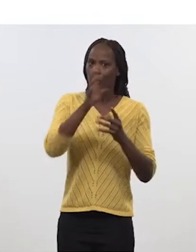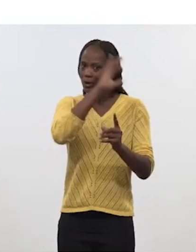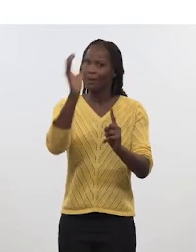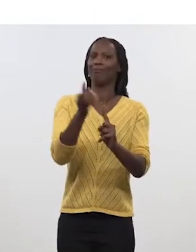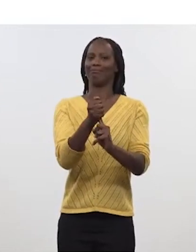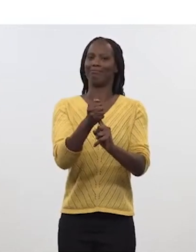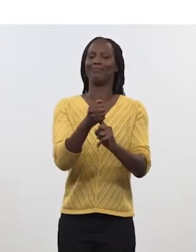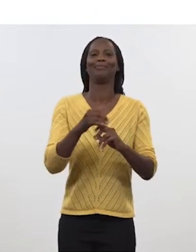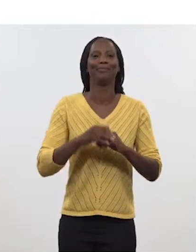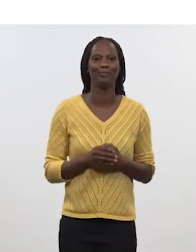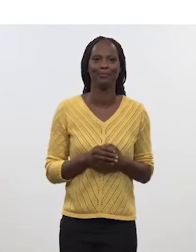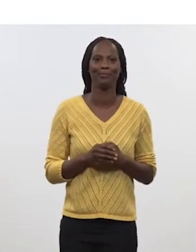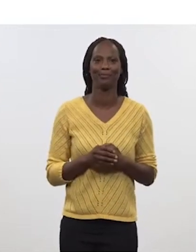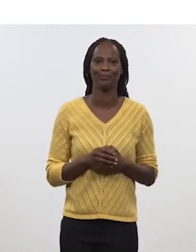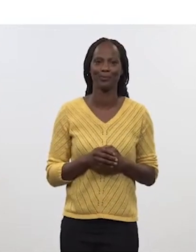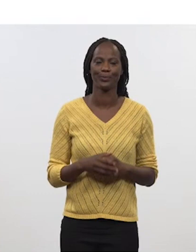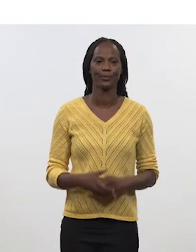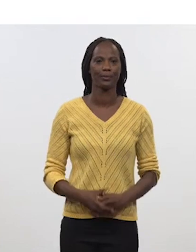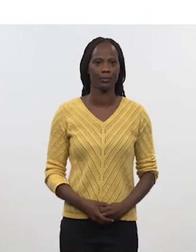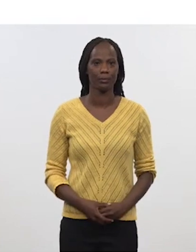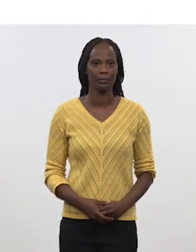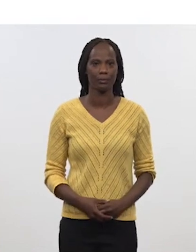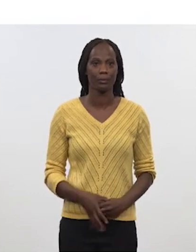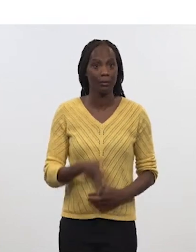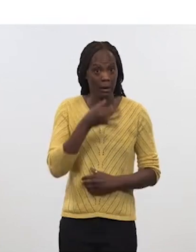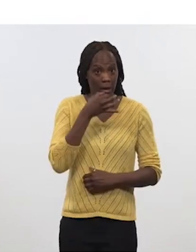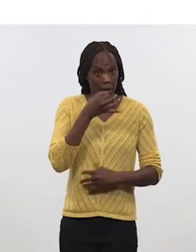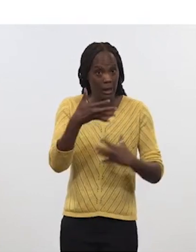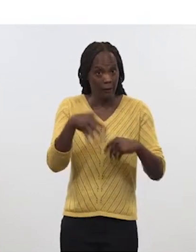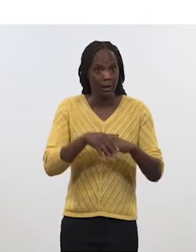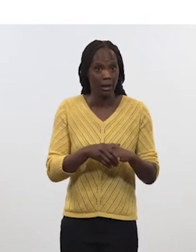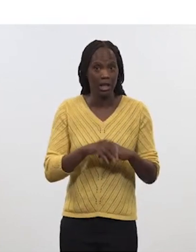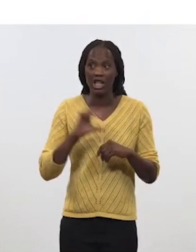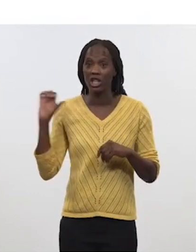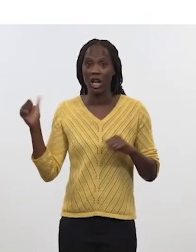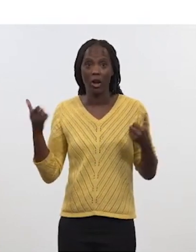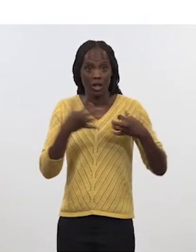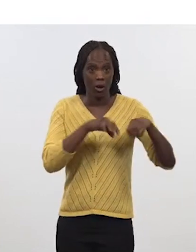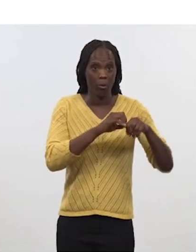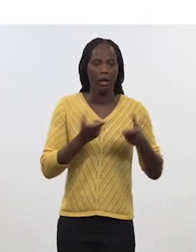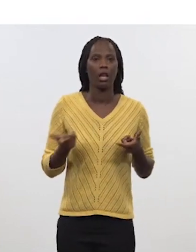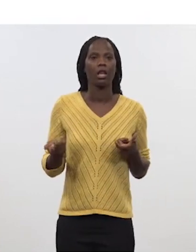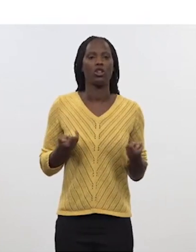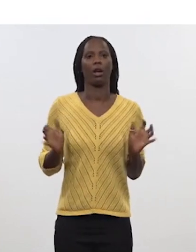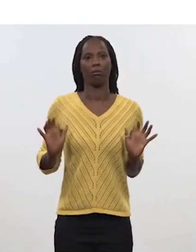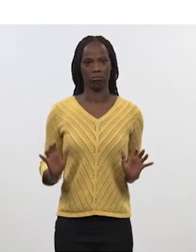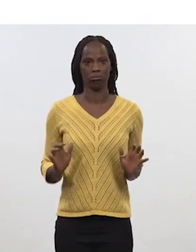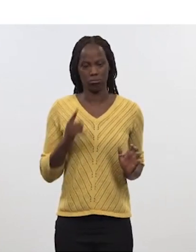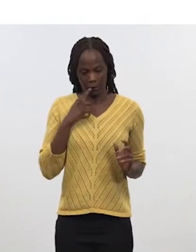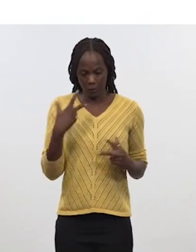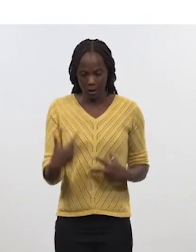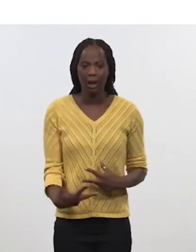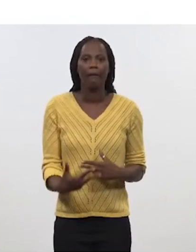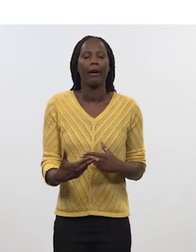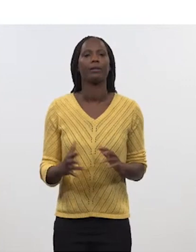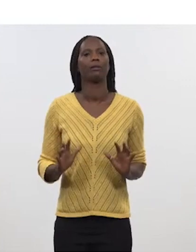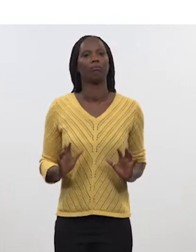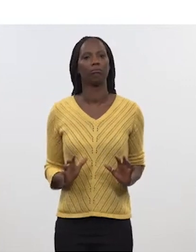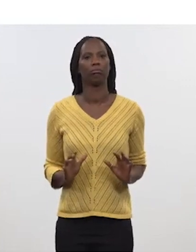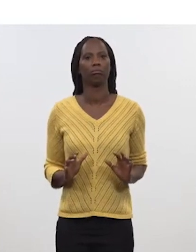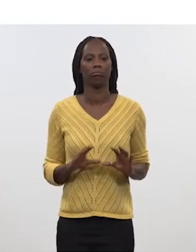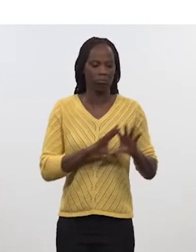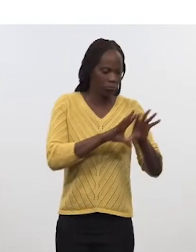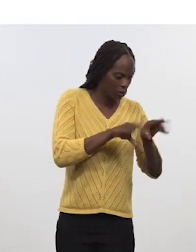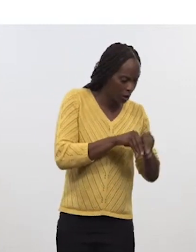MGCS auquel nous tenons particulièrement. Je l'ai dit déjà, ce sont les États qui pilotent. Ça veut dire que nous sommes dans une phase dans laquelle ce sont nos deux